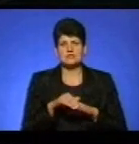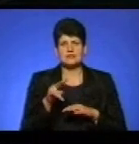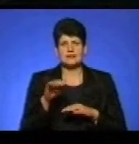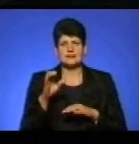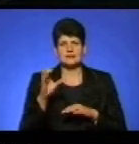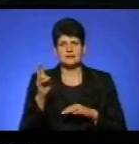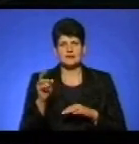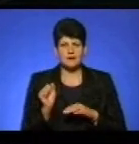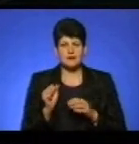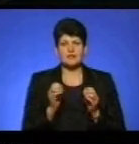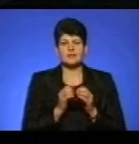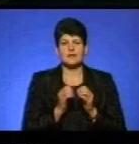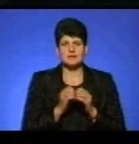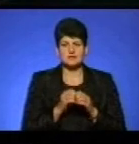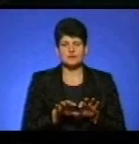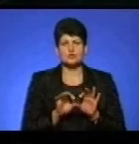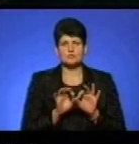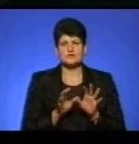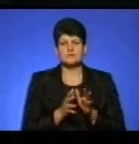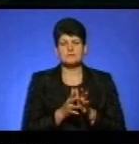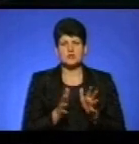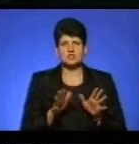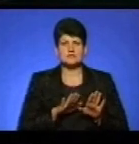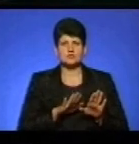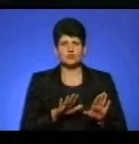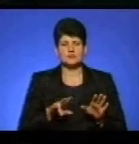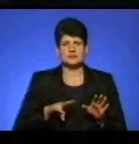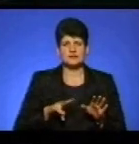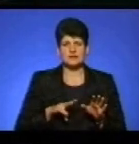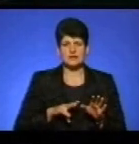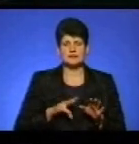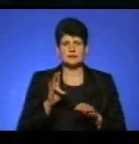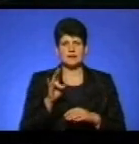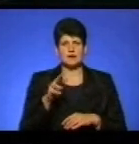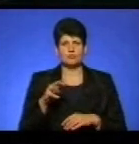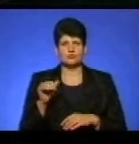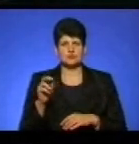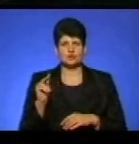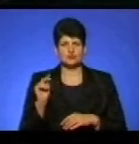10. Детальніше розповість заступник директора фірми «Кіно Дністер» Наталія Музичук.